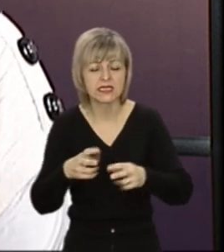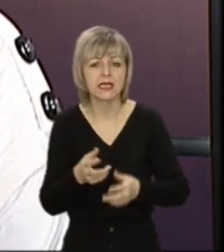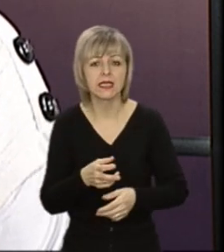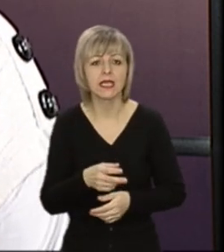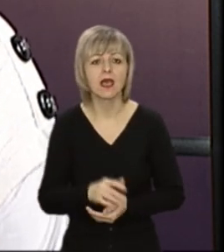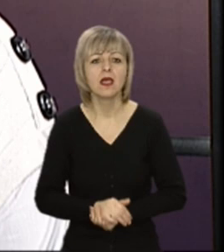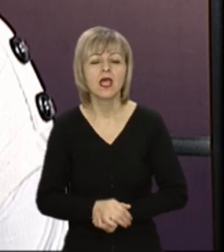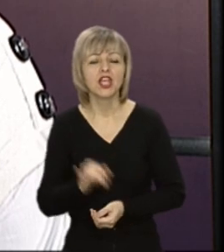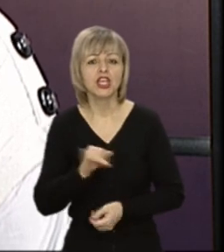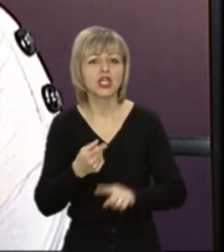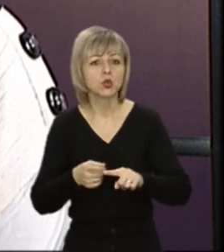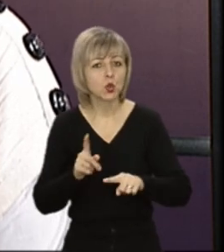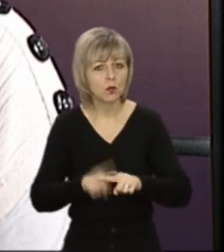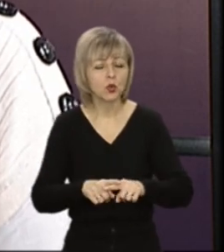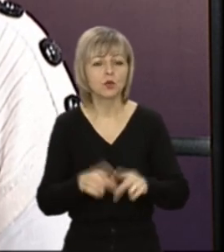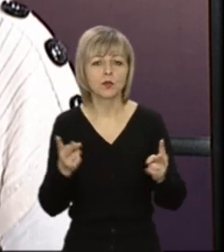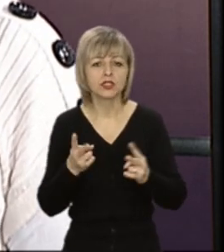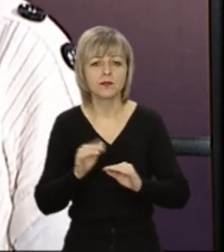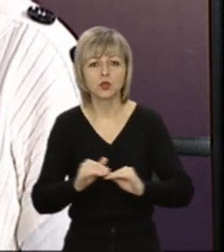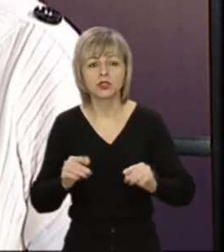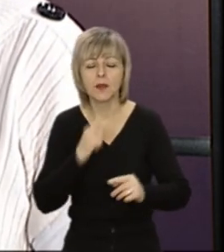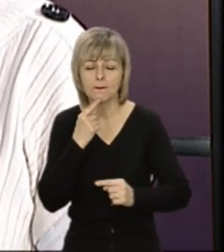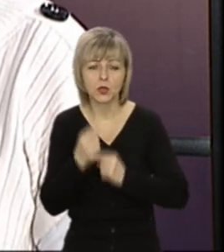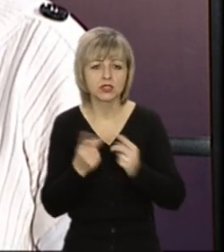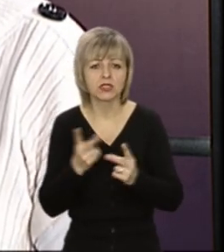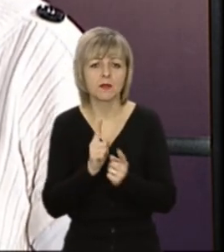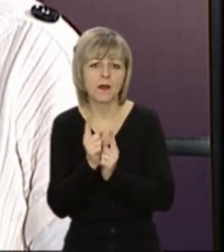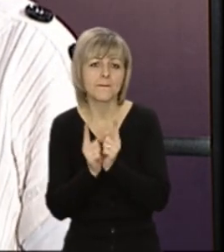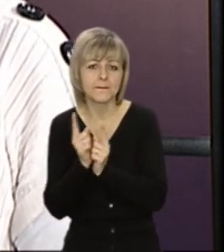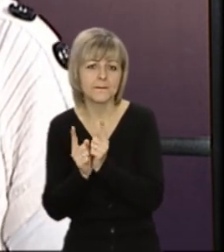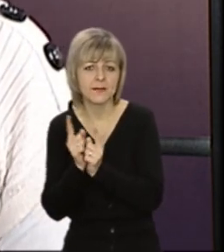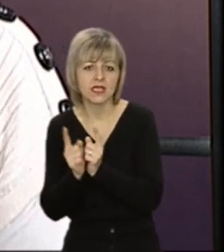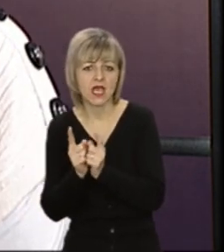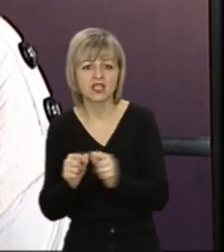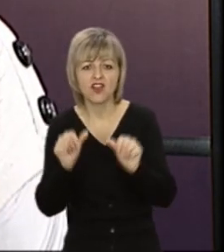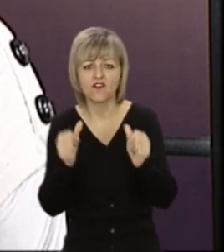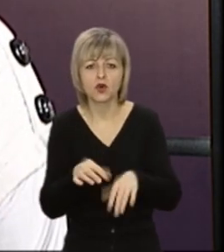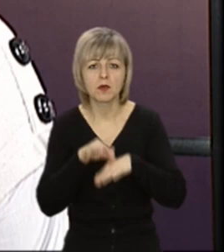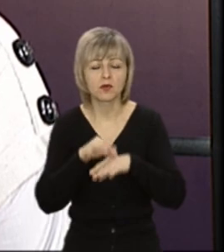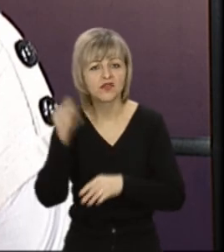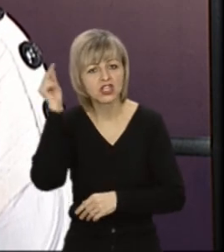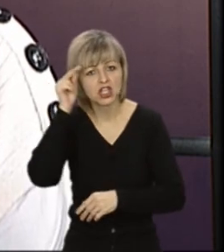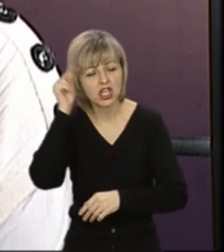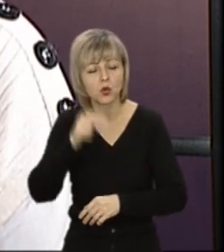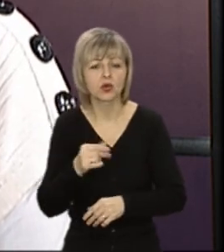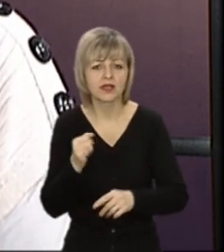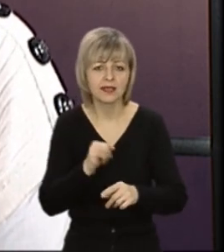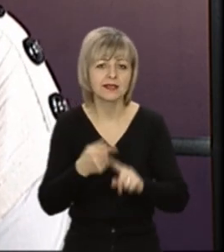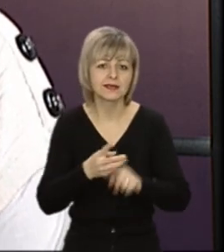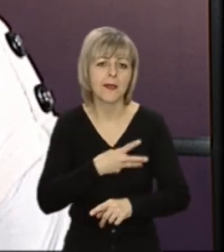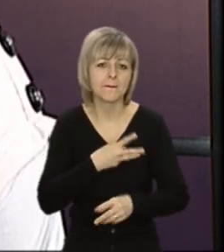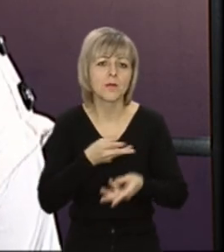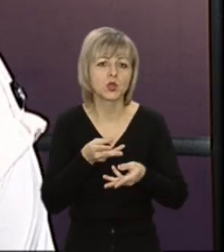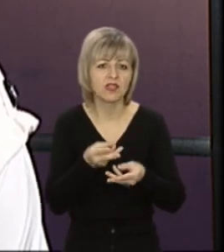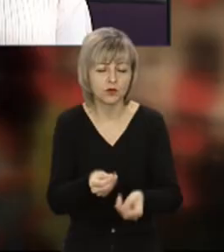мислення характерне, і тому їм потрібно постійно міняти форми проведення уроків, і це мотивує. Дякую вам,